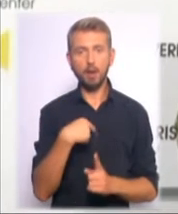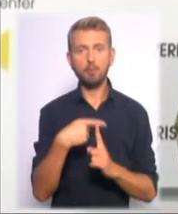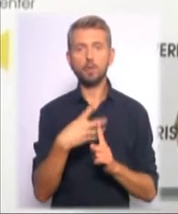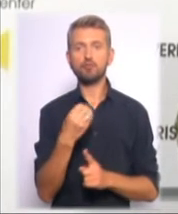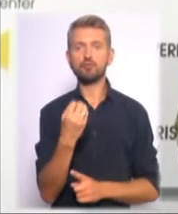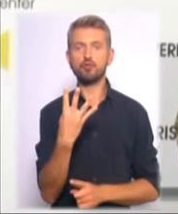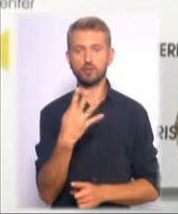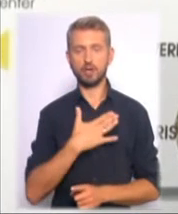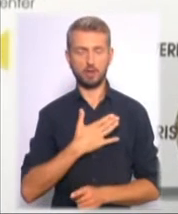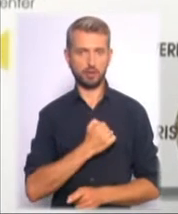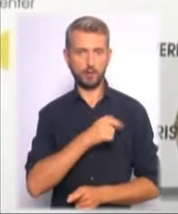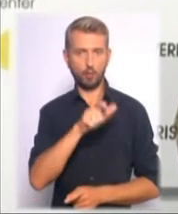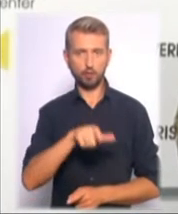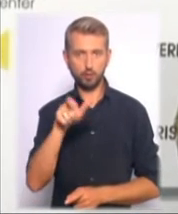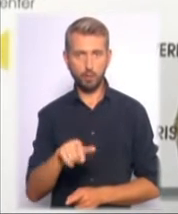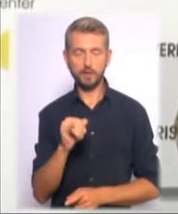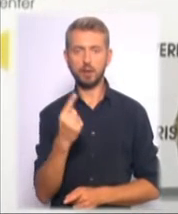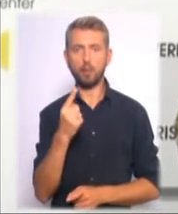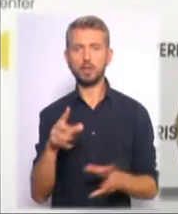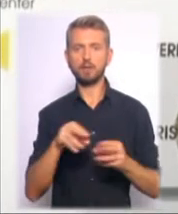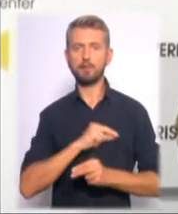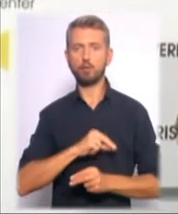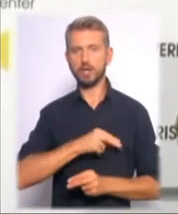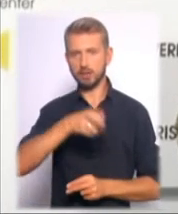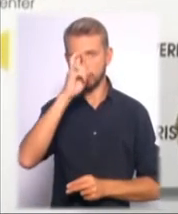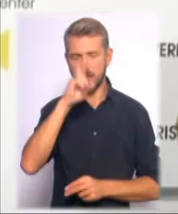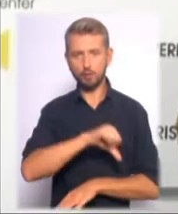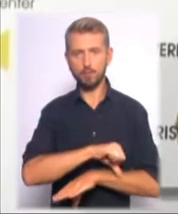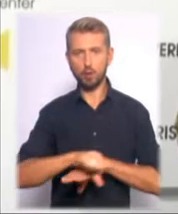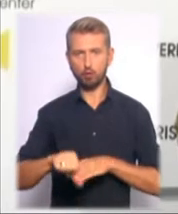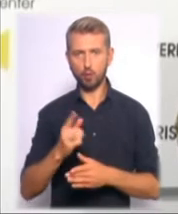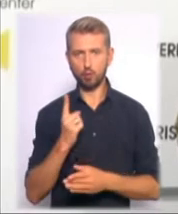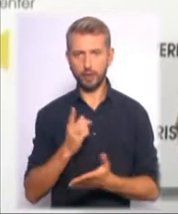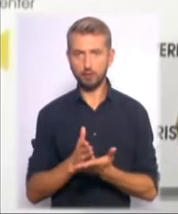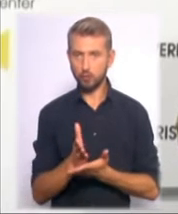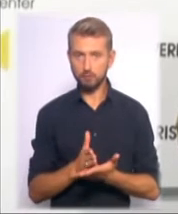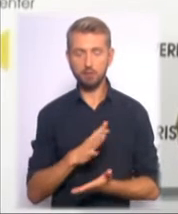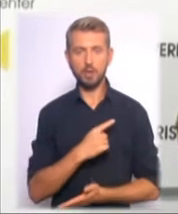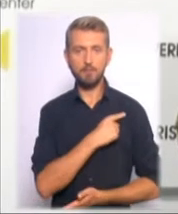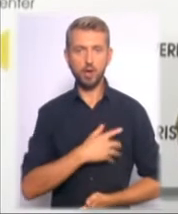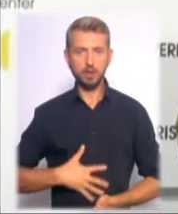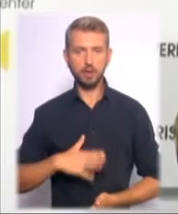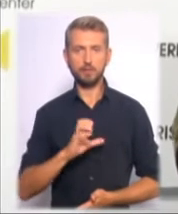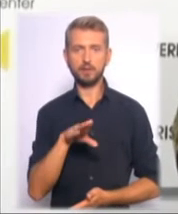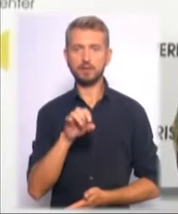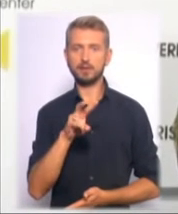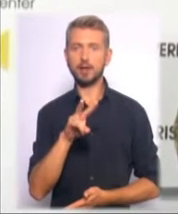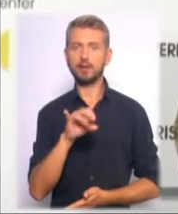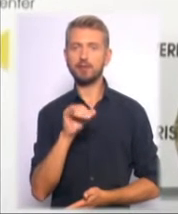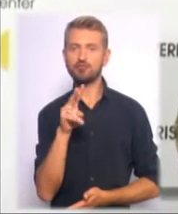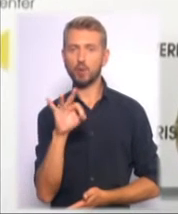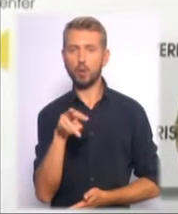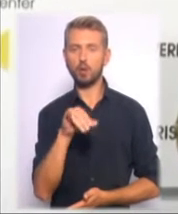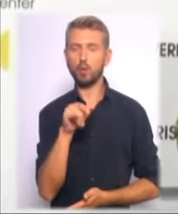четверо наших військовослужбовців і один співробітник Державної прикордонної служби зазнали поранення у Станично-Луганському районі